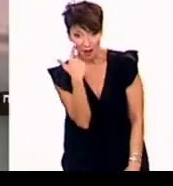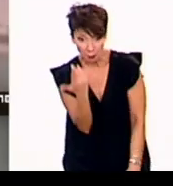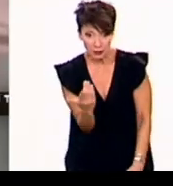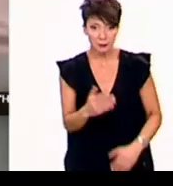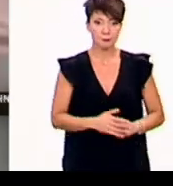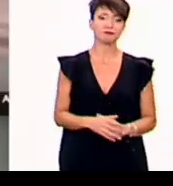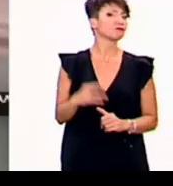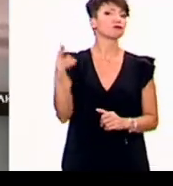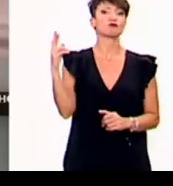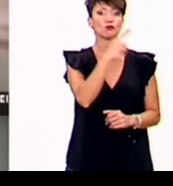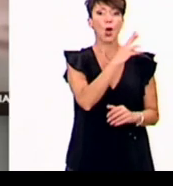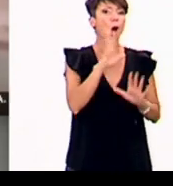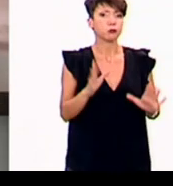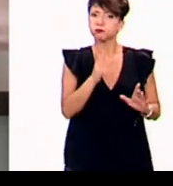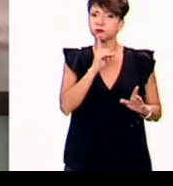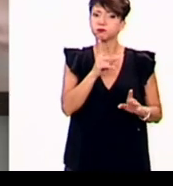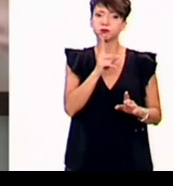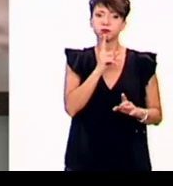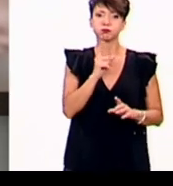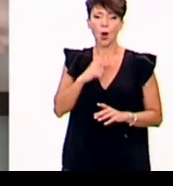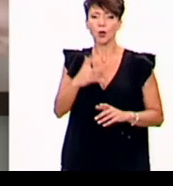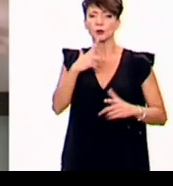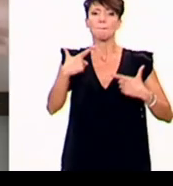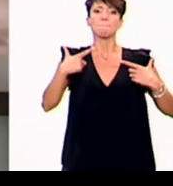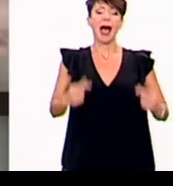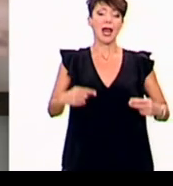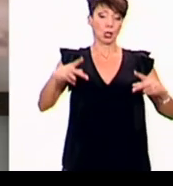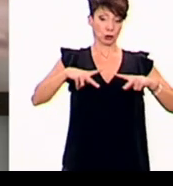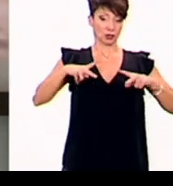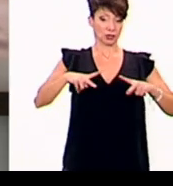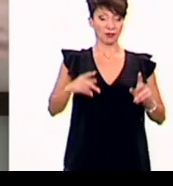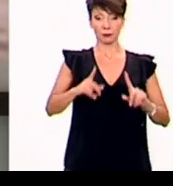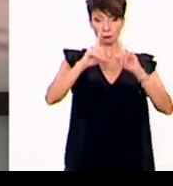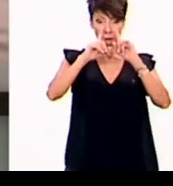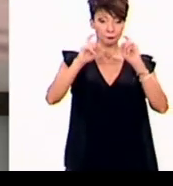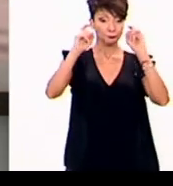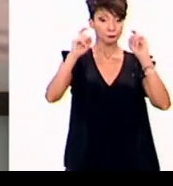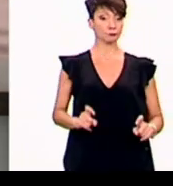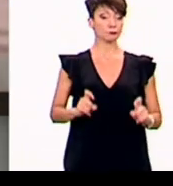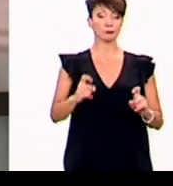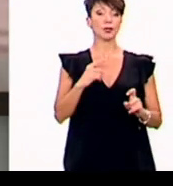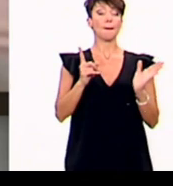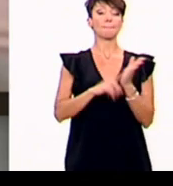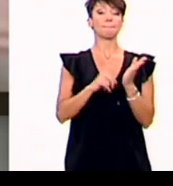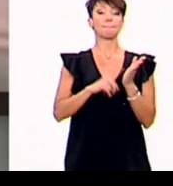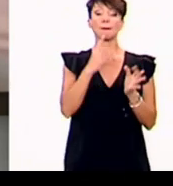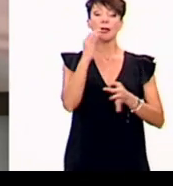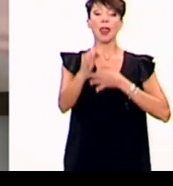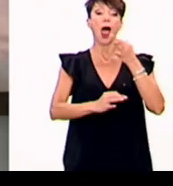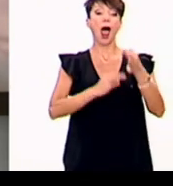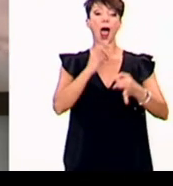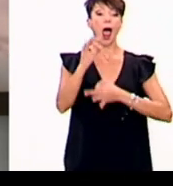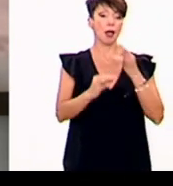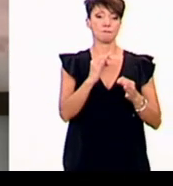Πρωθυπουργός της χώρας, όπως και ο κάθε μέλος της κυβέρνησης είναι υποχρεωμένος να δηλώνει οποιοδήποτε